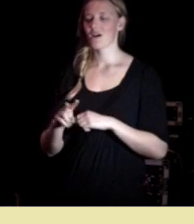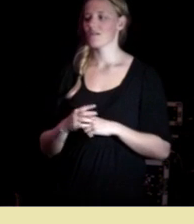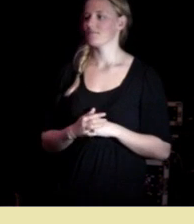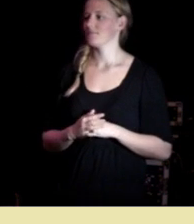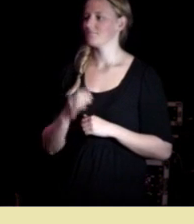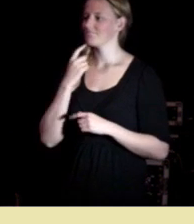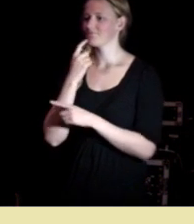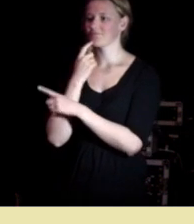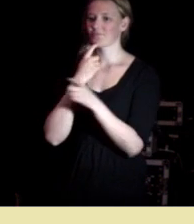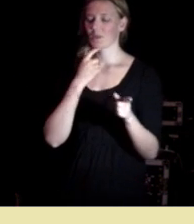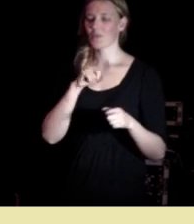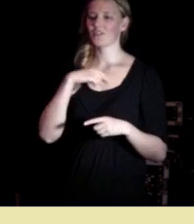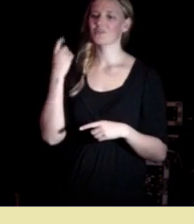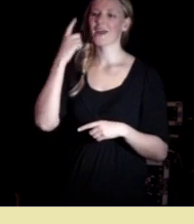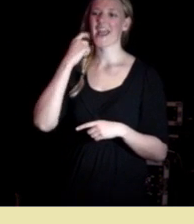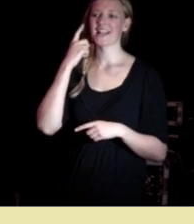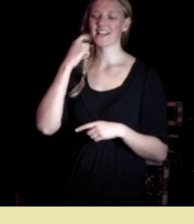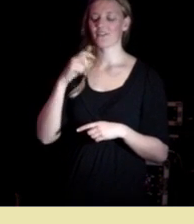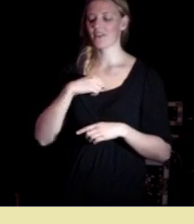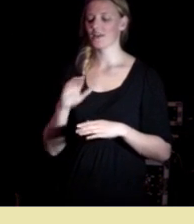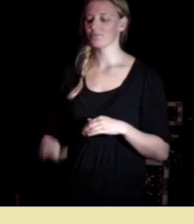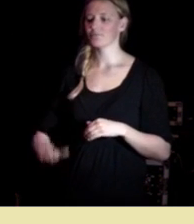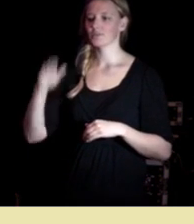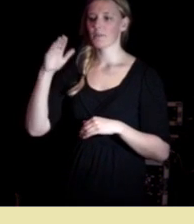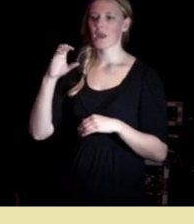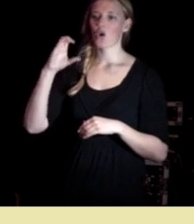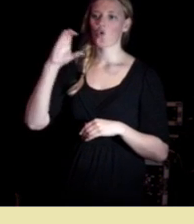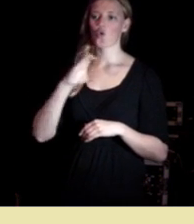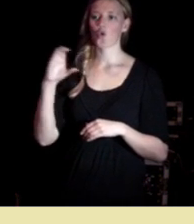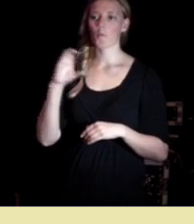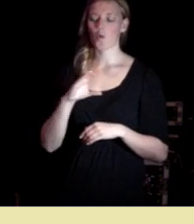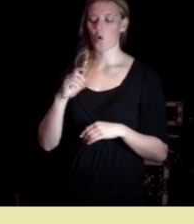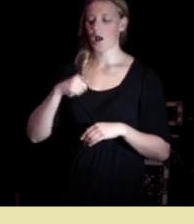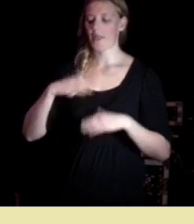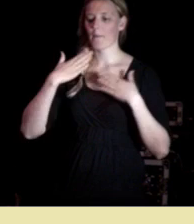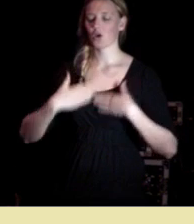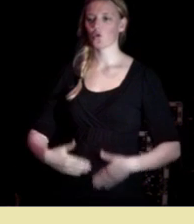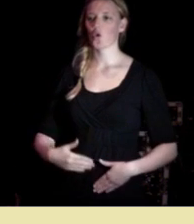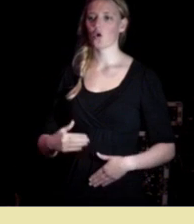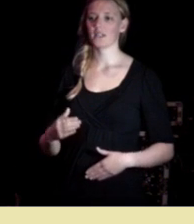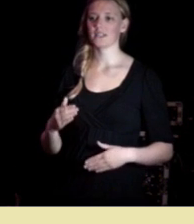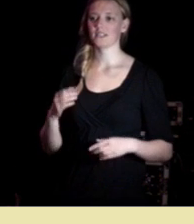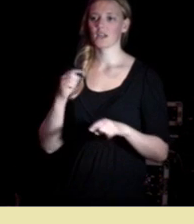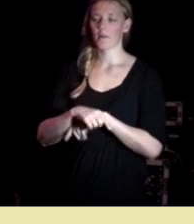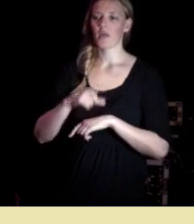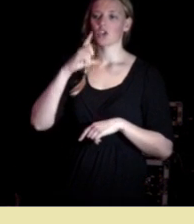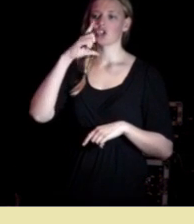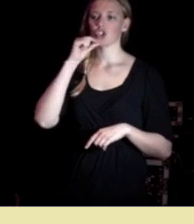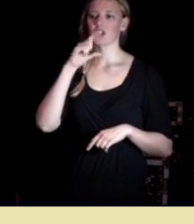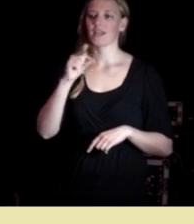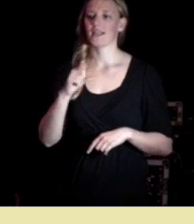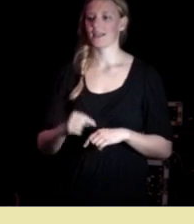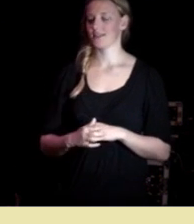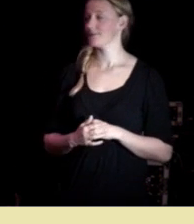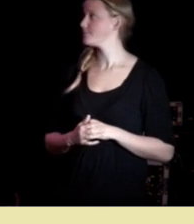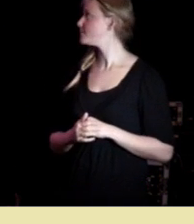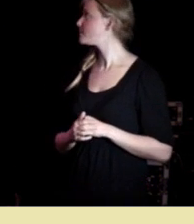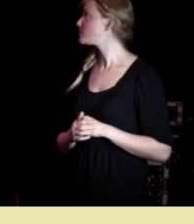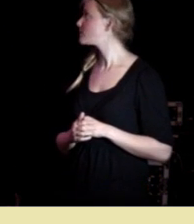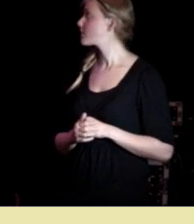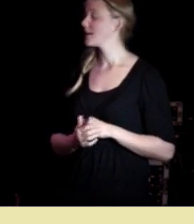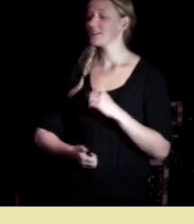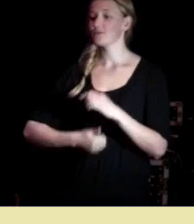men vi som er litt eldre vi levde opp med en kolumbo han er patologisk rammet av curiosity han er nysgjerrig det